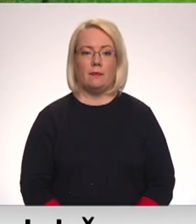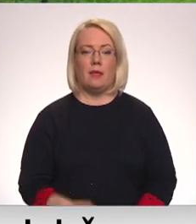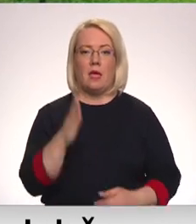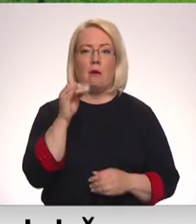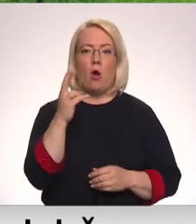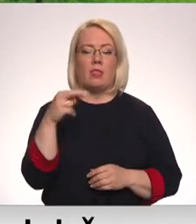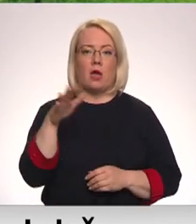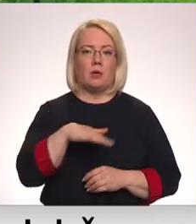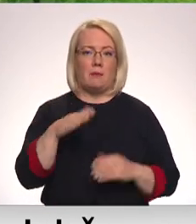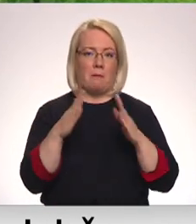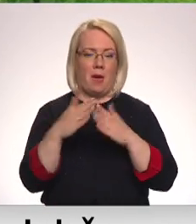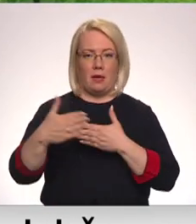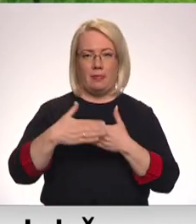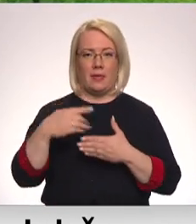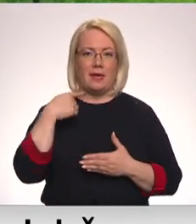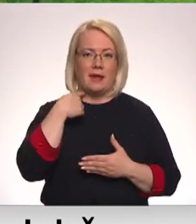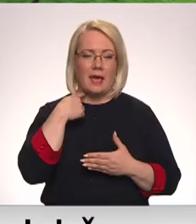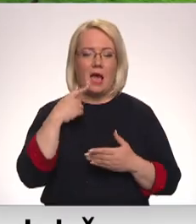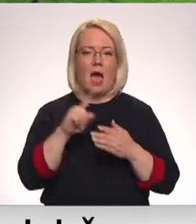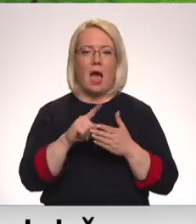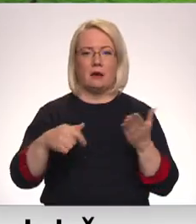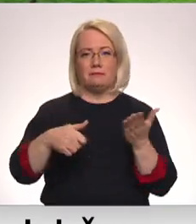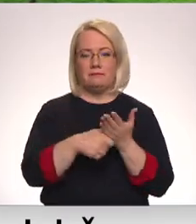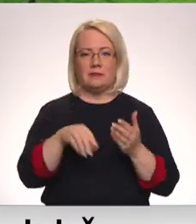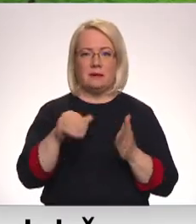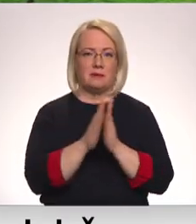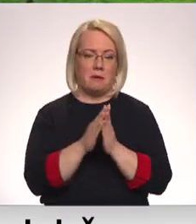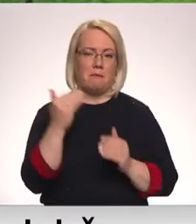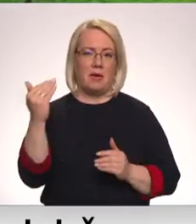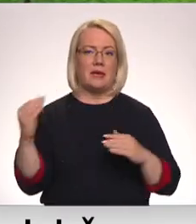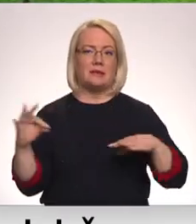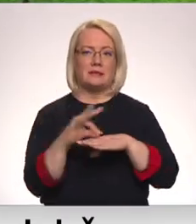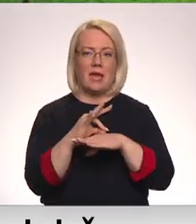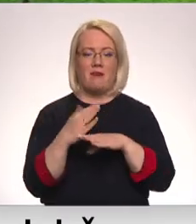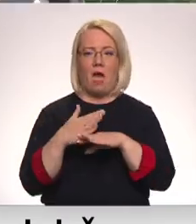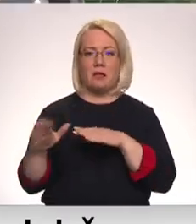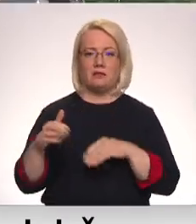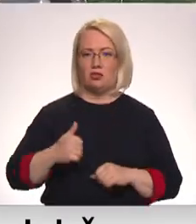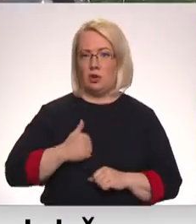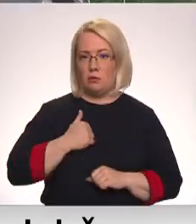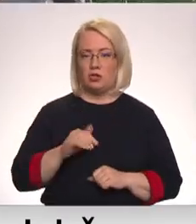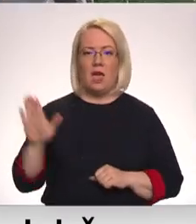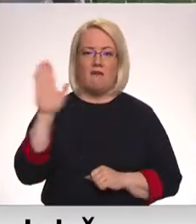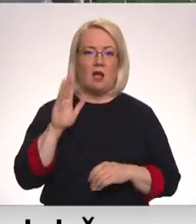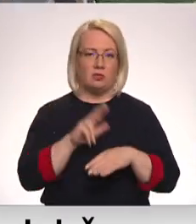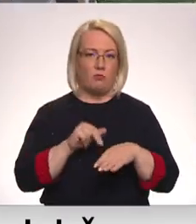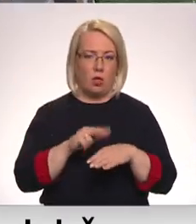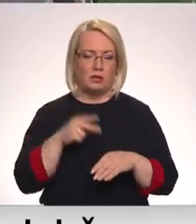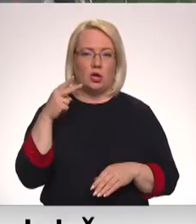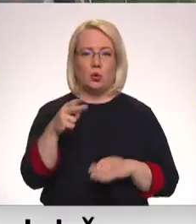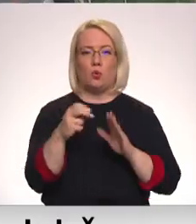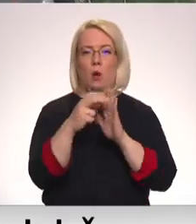Bondurģimenes māja pierīgā saskaņā ar ierakstu zemes grāmatā ir viņas sievas atsevišķīpašums. Valsts policija 2018.